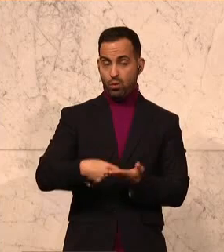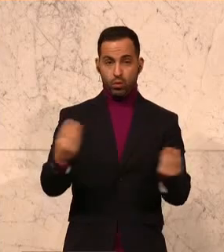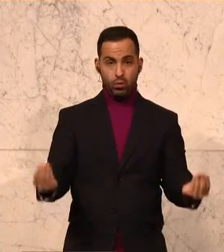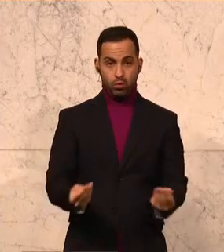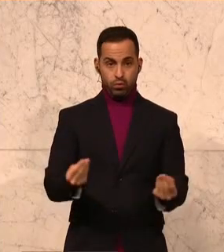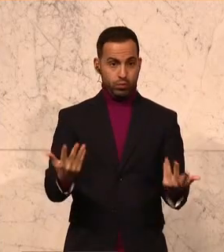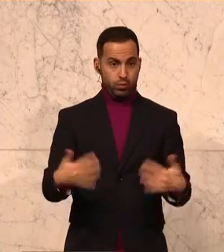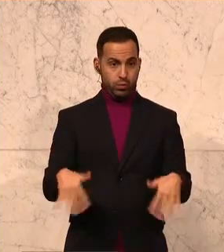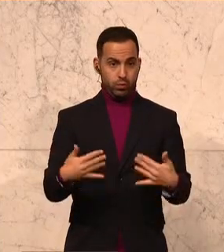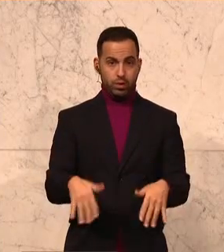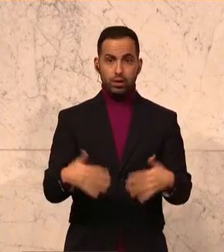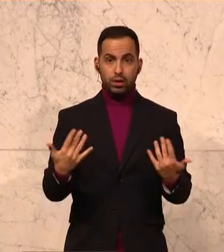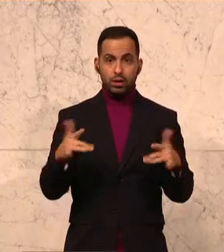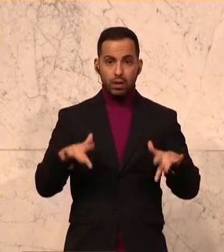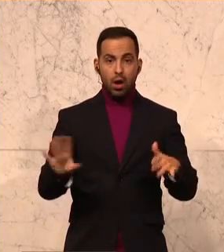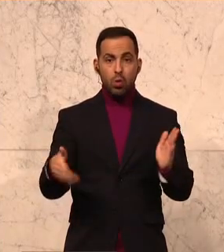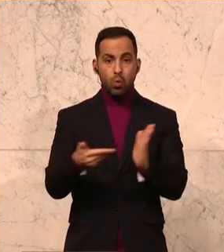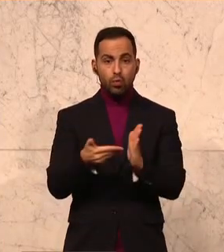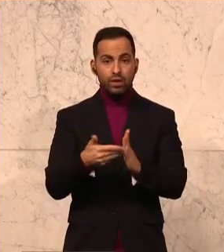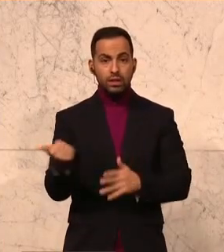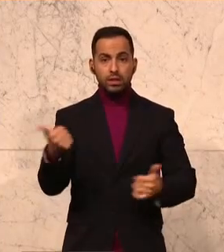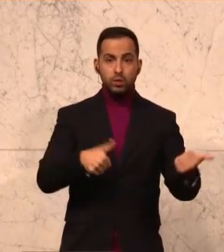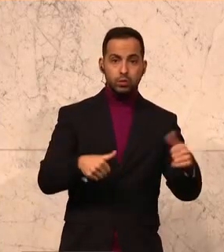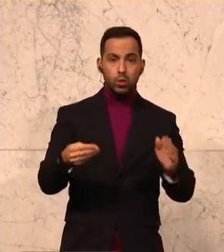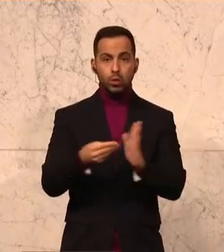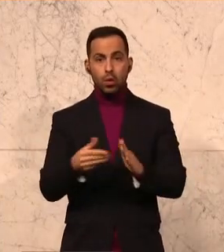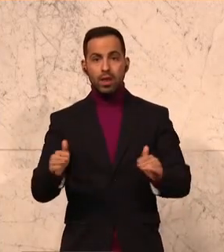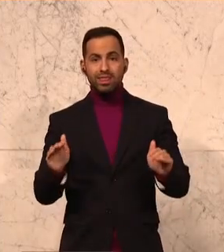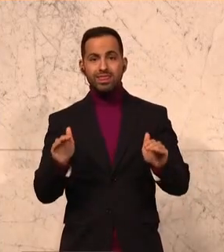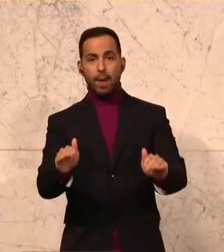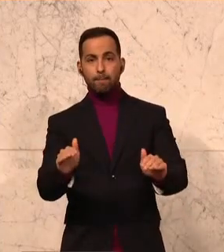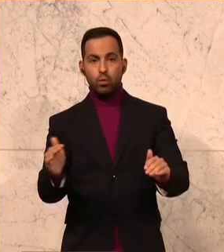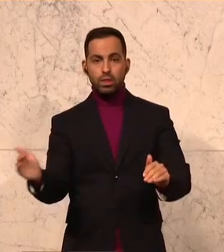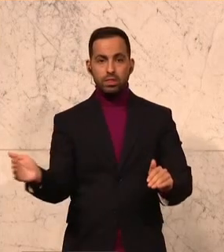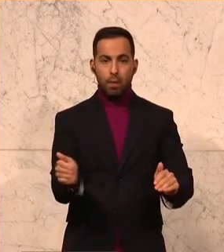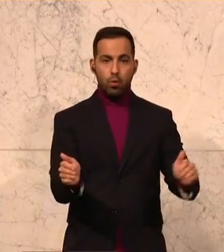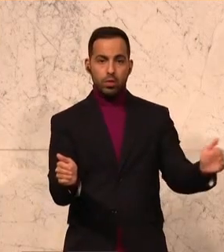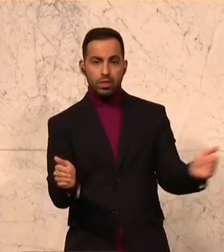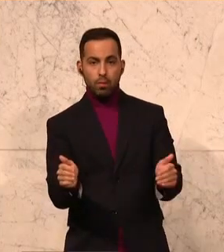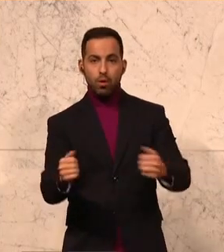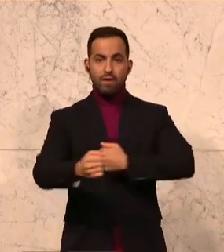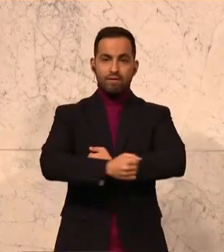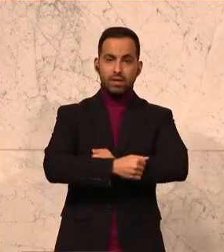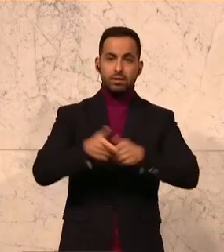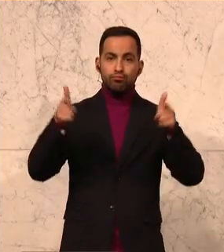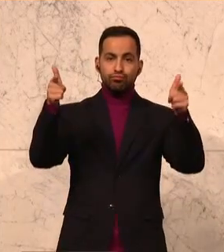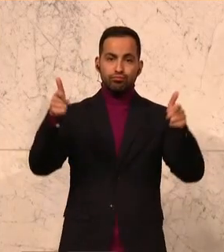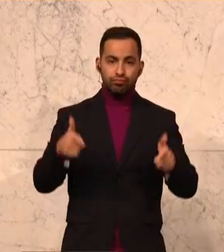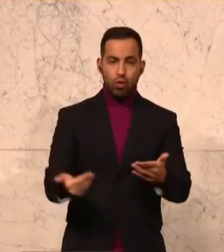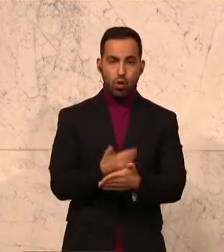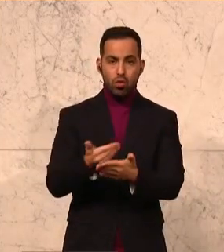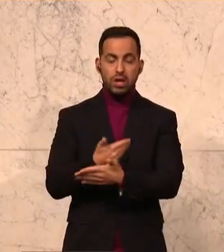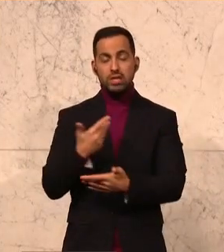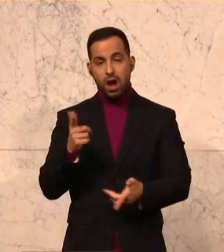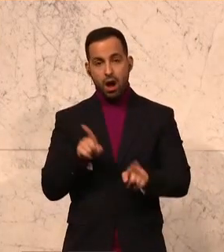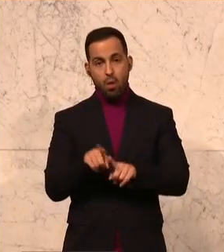finanzielle Kosten durch die Notwendigkeit, dass man dann oft Dämmung, besondere Dämmung, besondere Fenster einbaut. Und